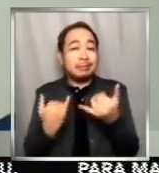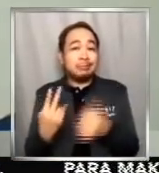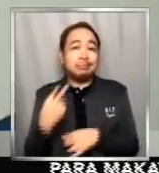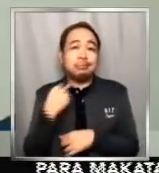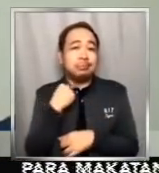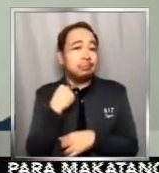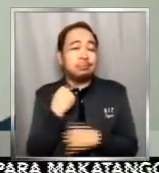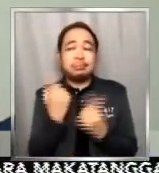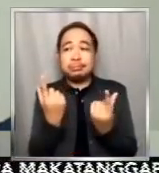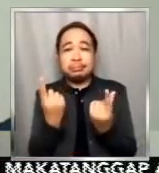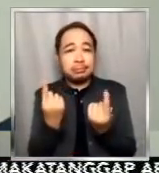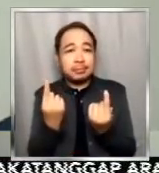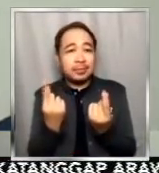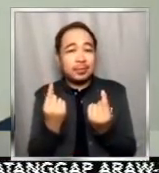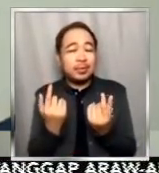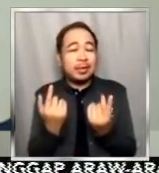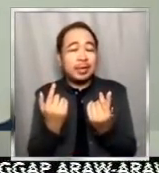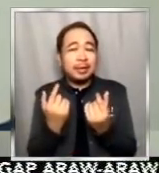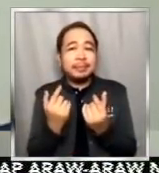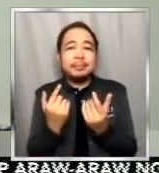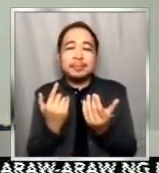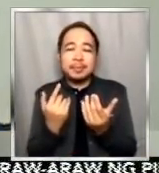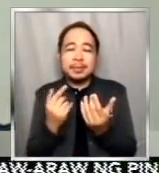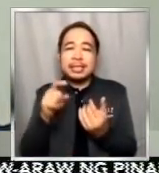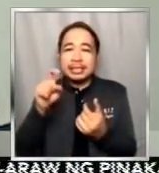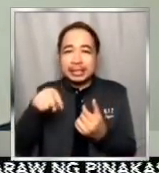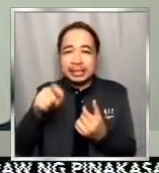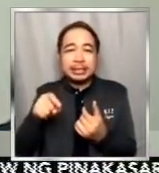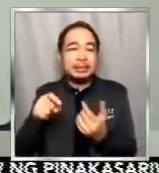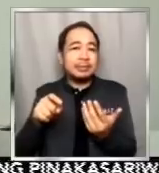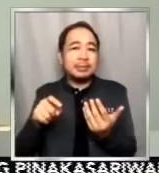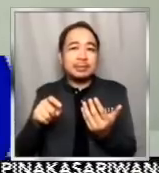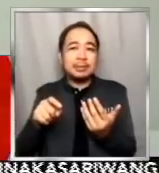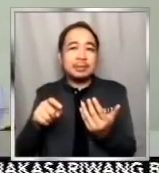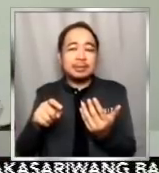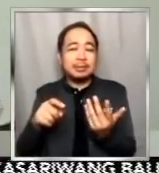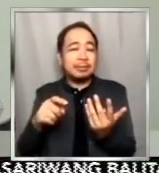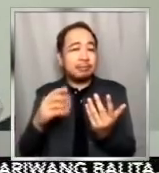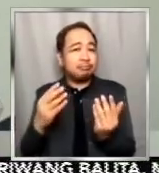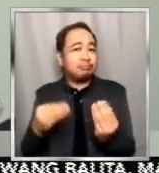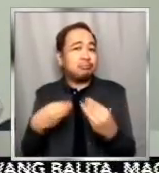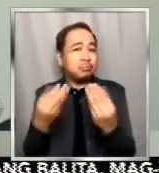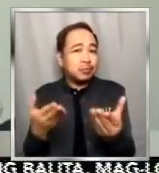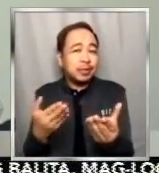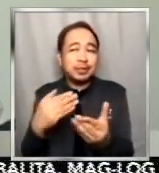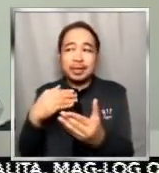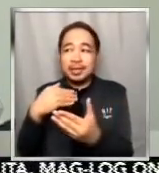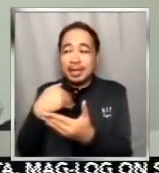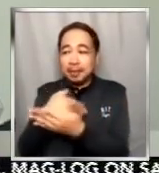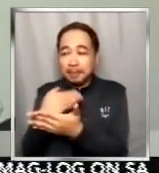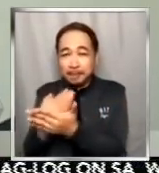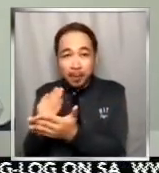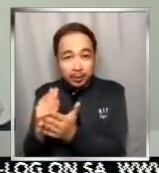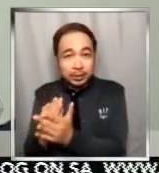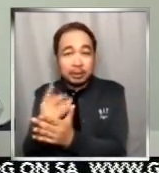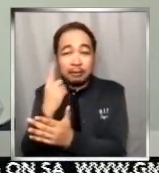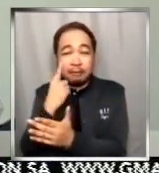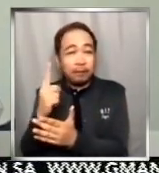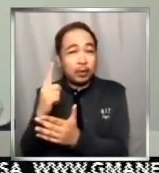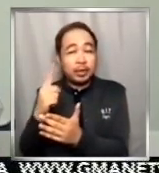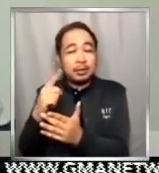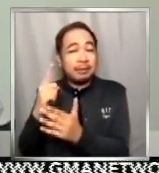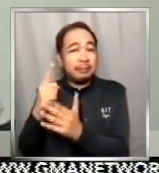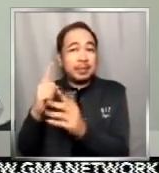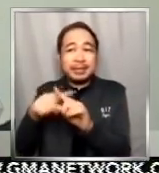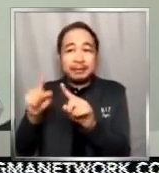pa pano po, ay talagang yung mga pambibigay po namin, yung nakabudget po para sa mga gawain dito po